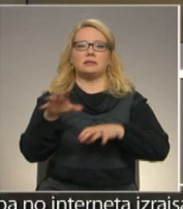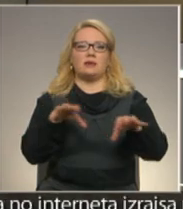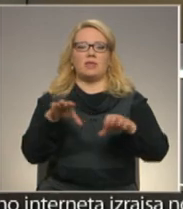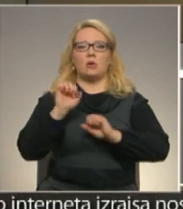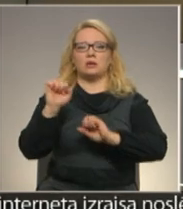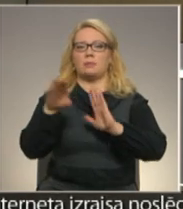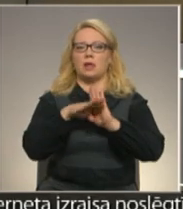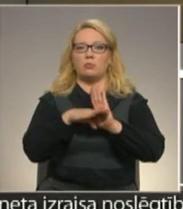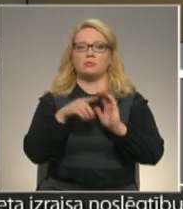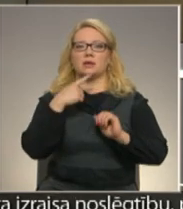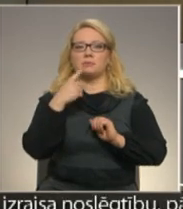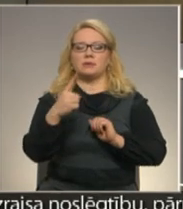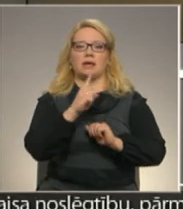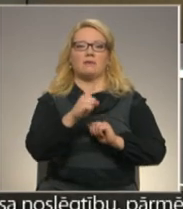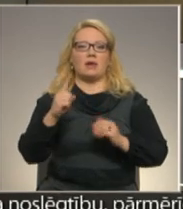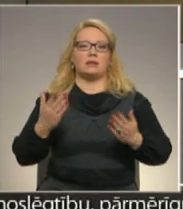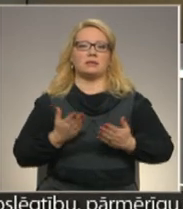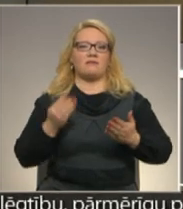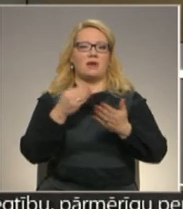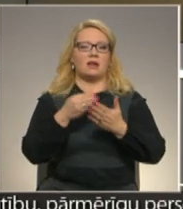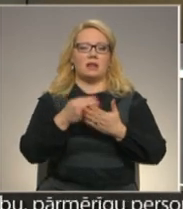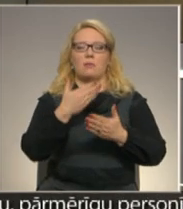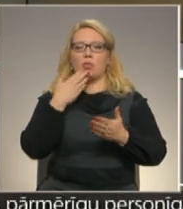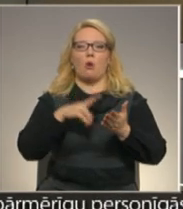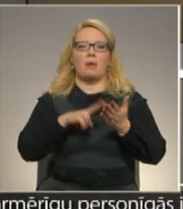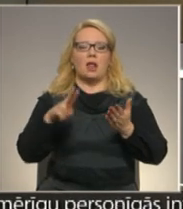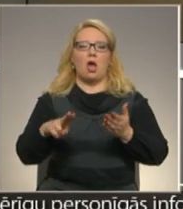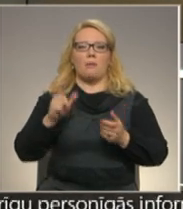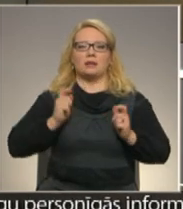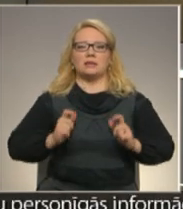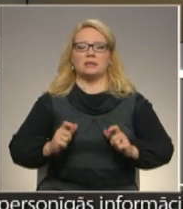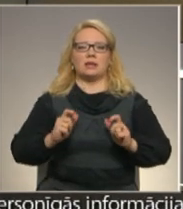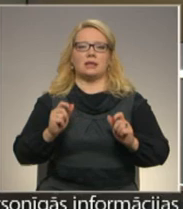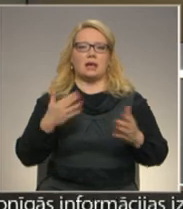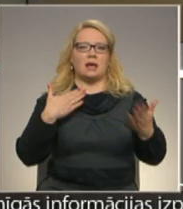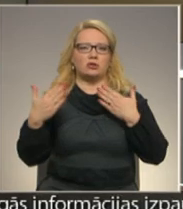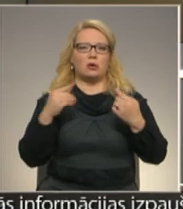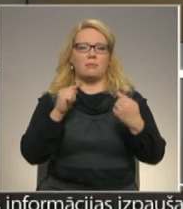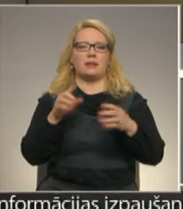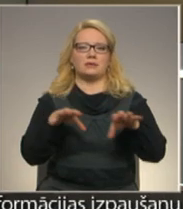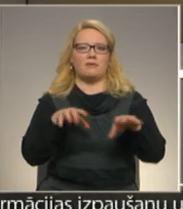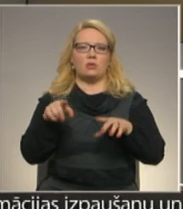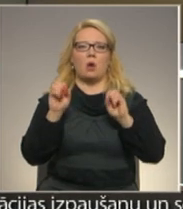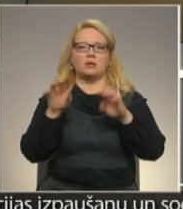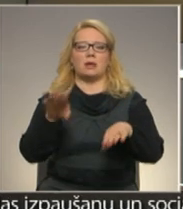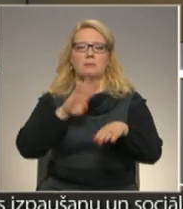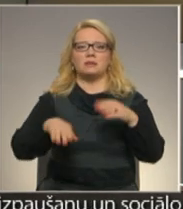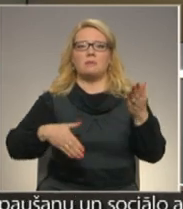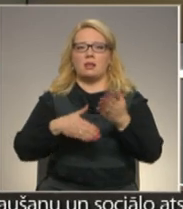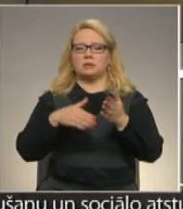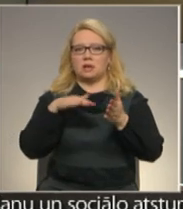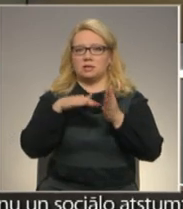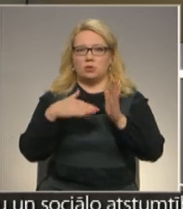likums, kas noteic, ikviena dzīvība ir vērtība un nav pieļaujama ciet sirdīgi izturēšanās pret dzīvniekiem vai to atstāšana bezpalīdzīgā